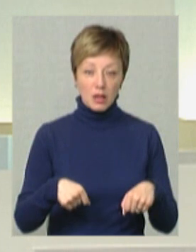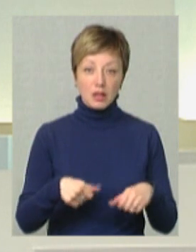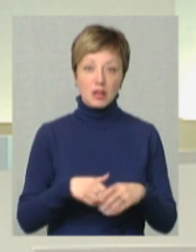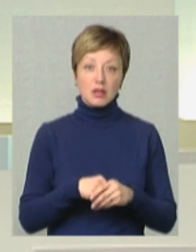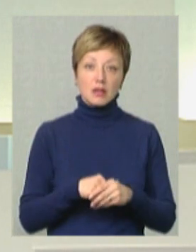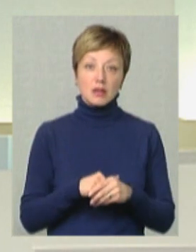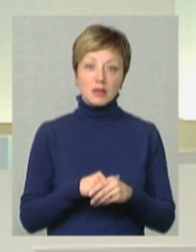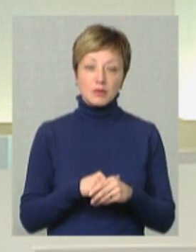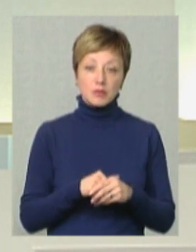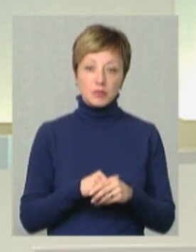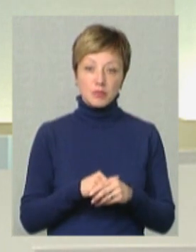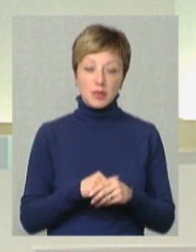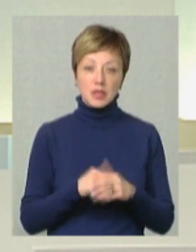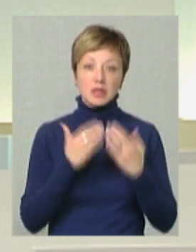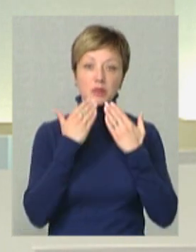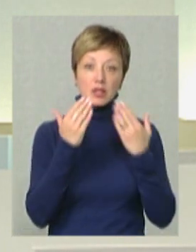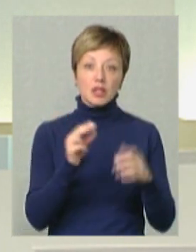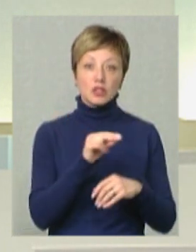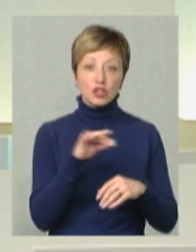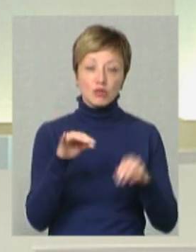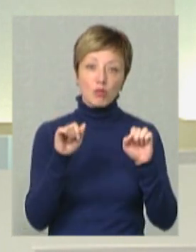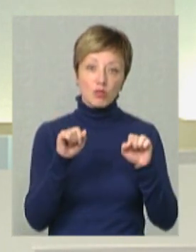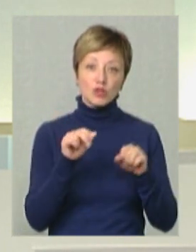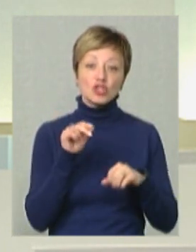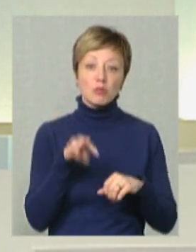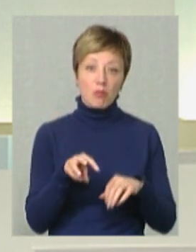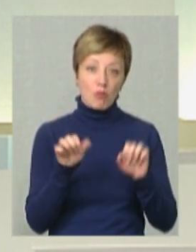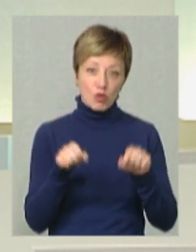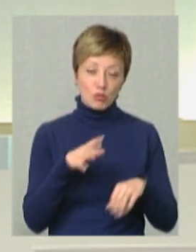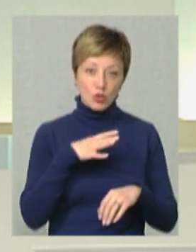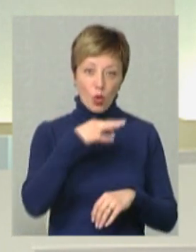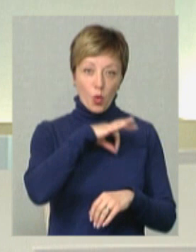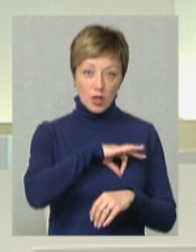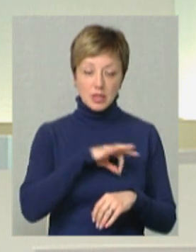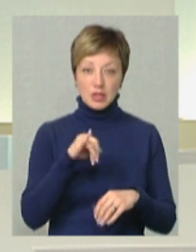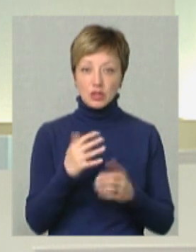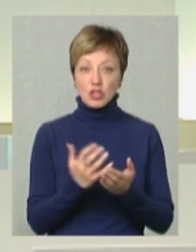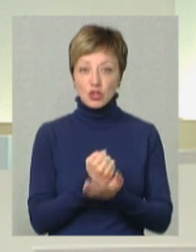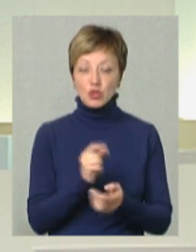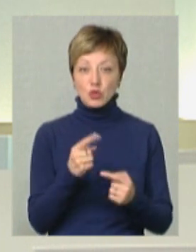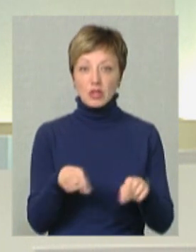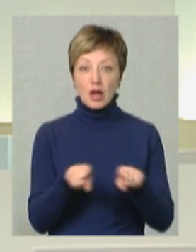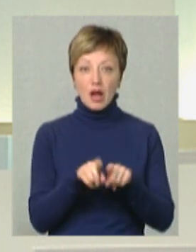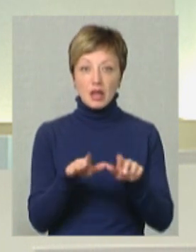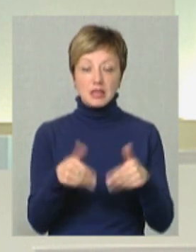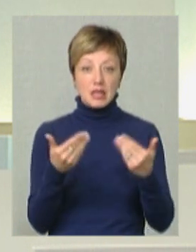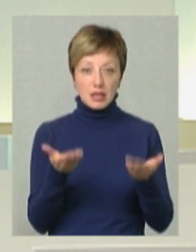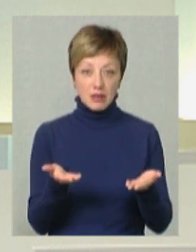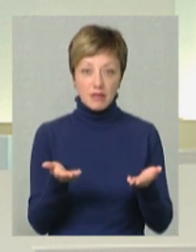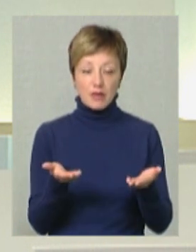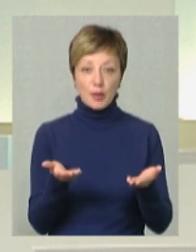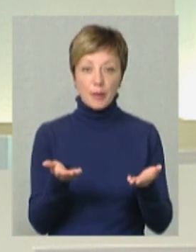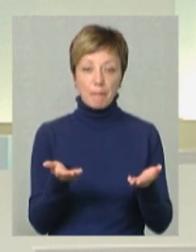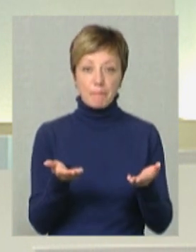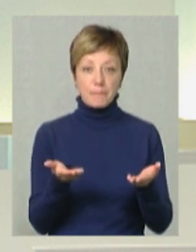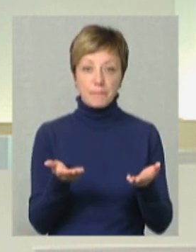запитали, чи ми можемо бути корисним. І знайшли, що така ініціатива. Ми